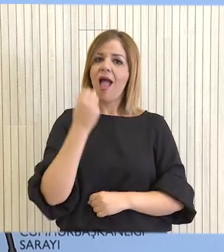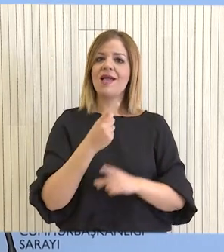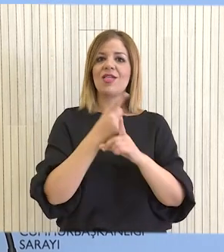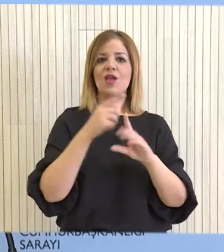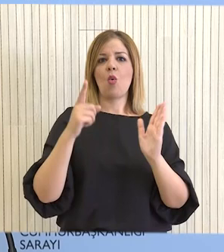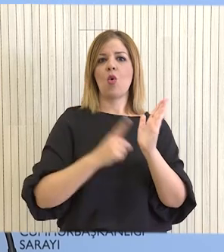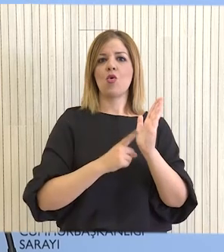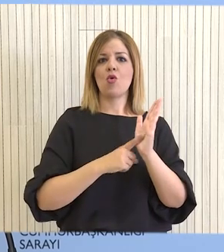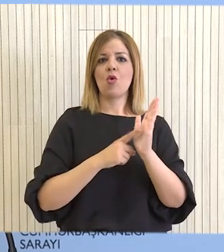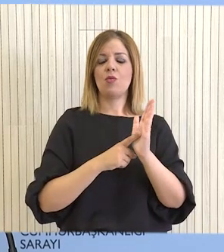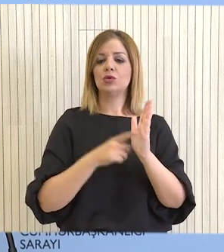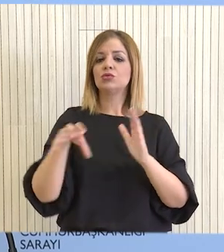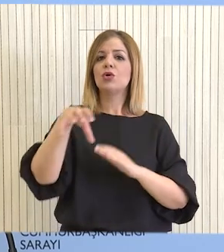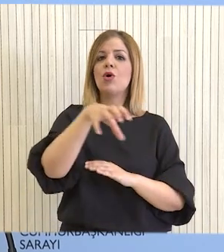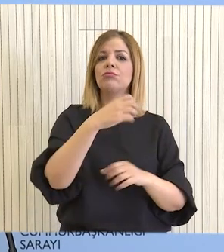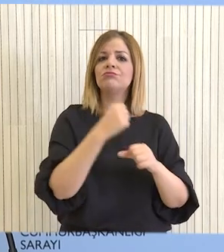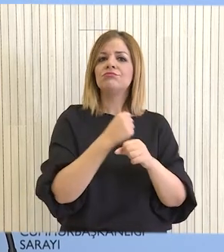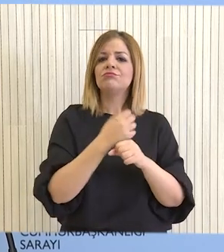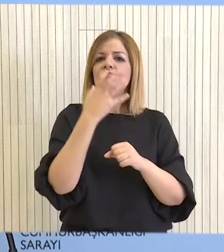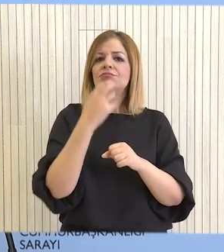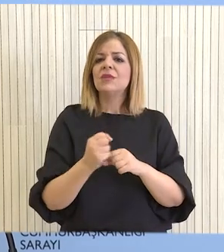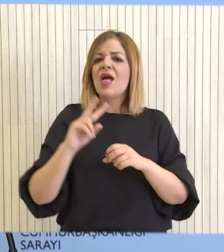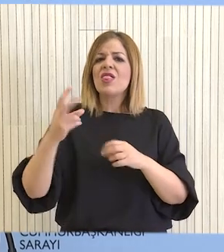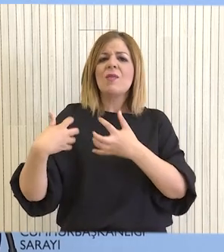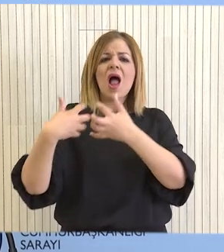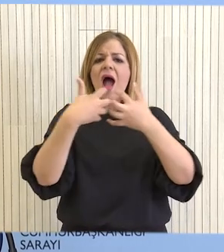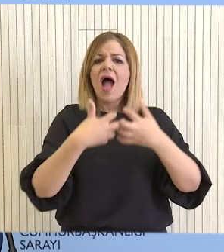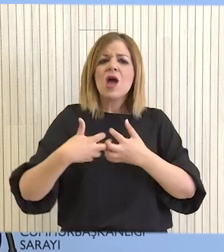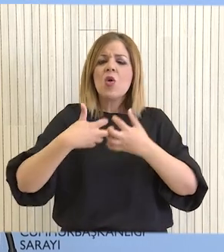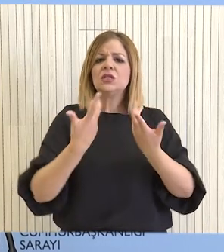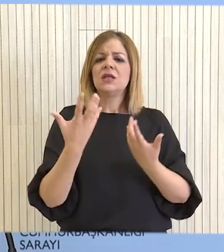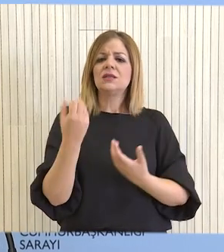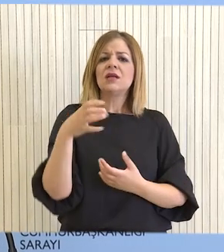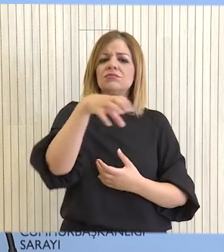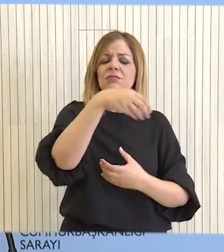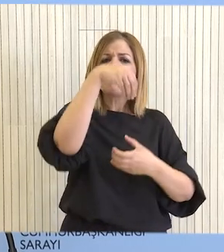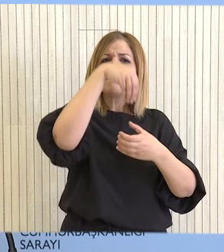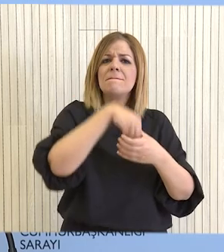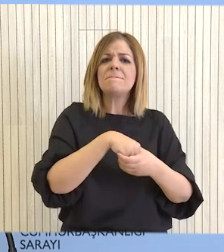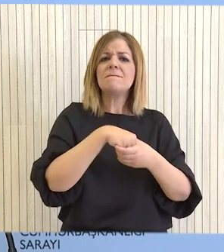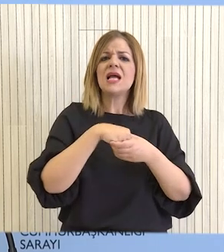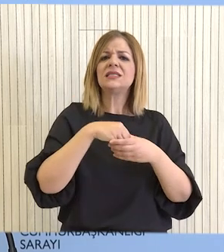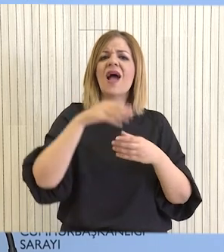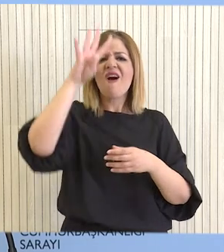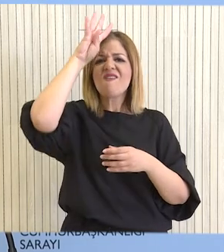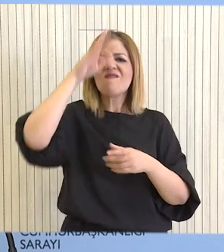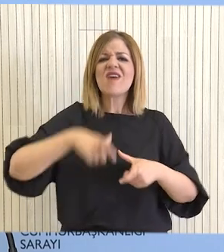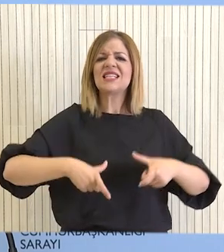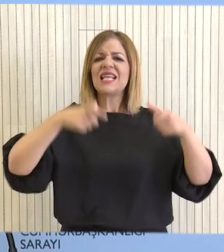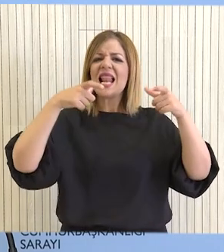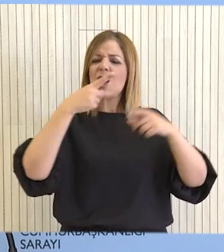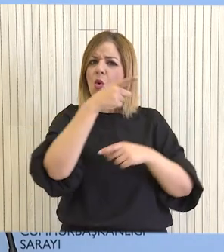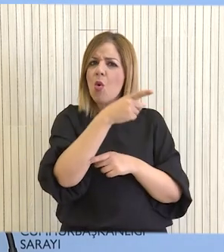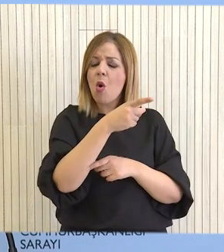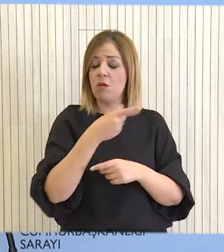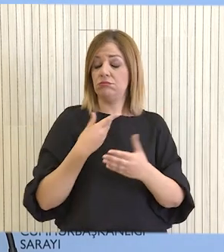σε χώρους εργασίας που εφάπτονται σε μονάδες σε βέζο και σε χώρους εργασίας εντός του Ενεργειακού Κέντρου Βασιλικού. Με βάση τους